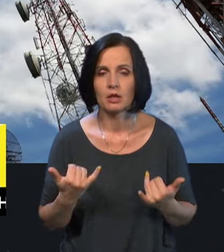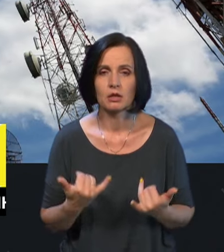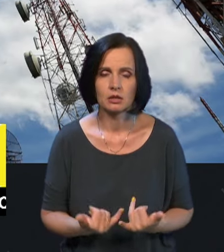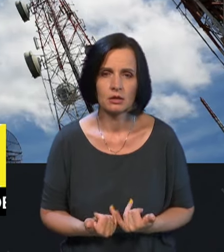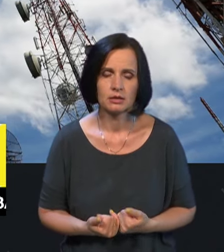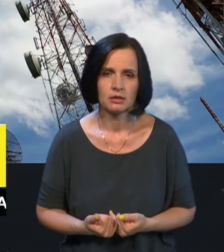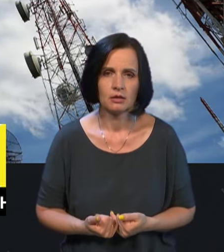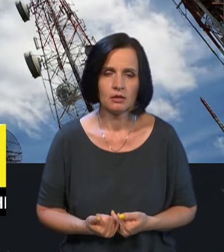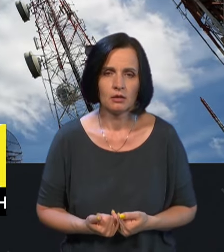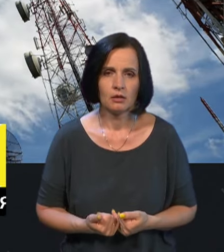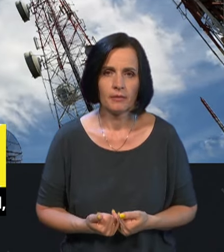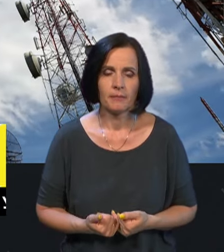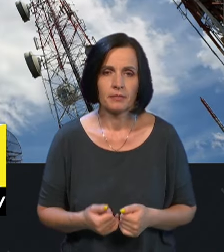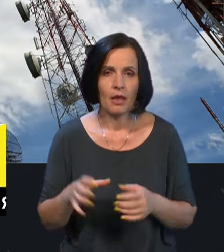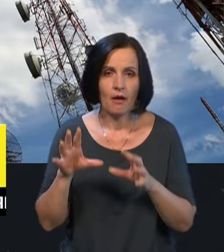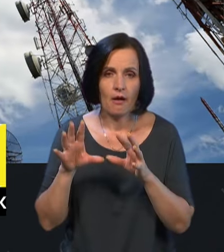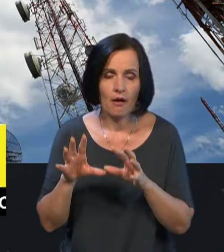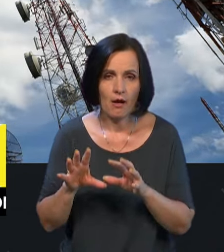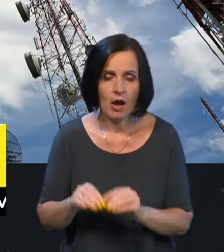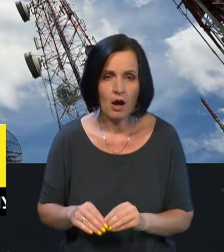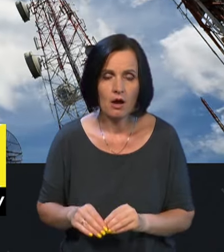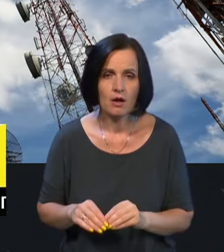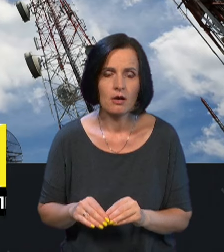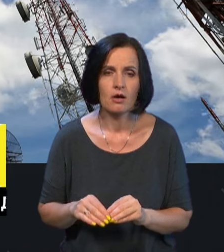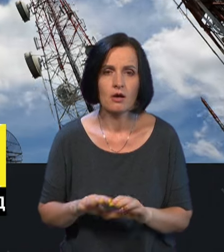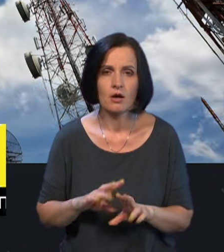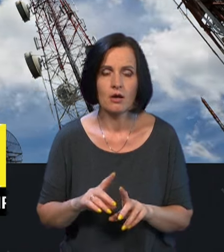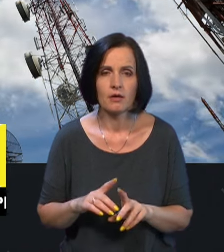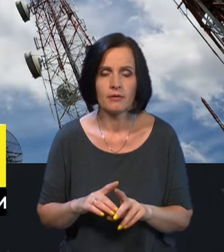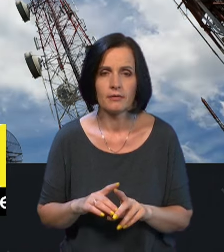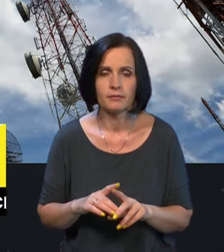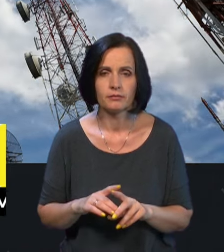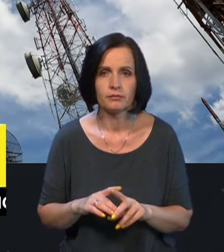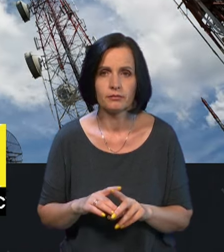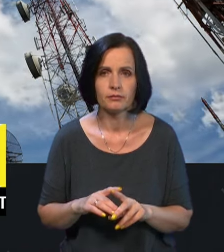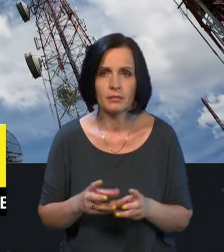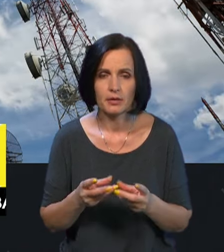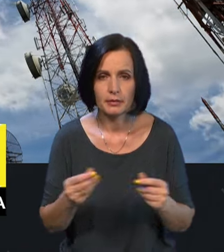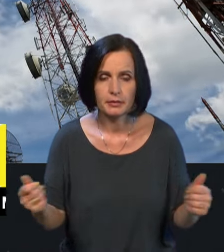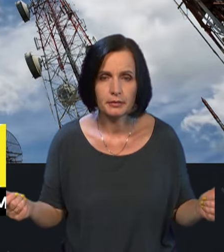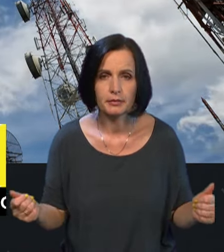гасимо ці всі пожежі, немає чітко